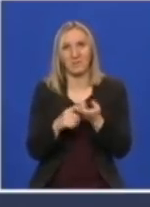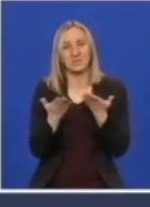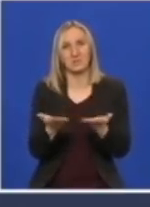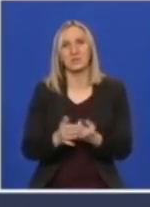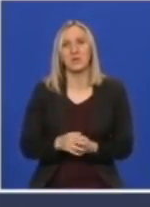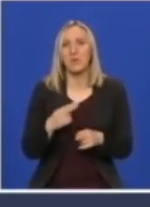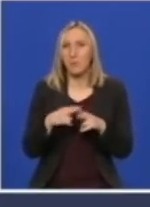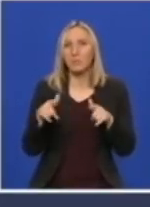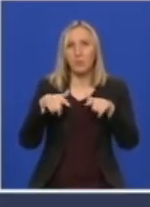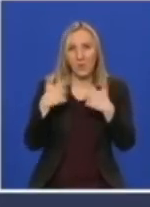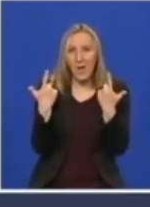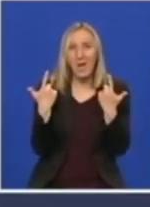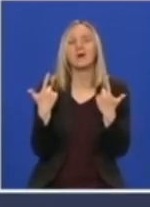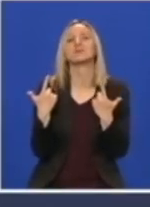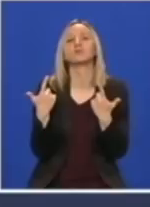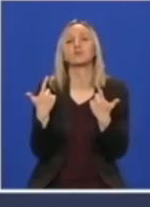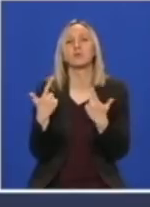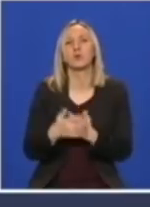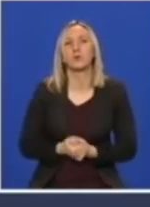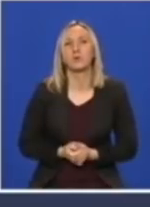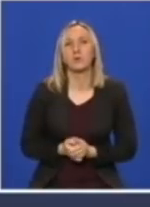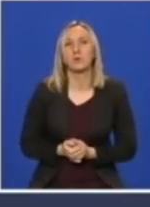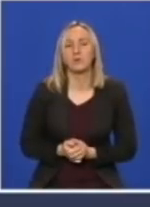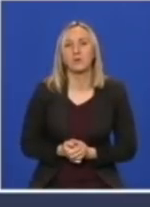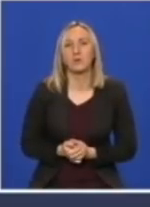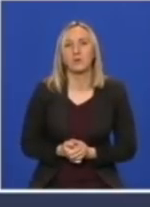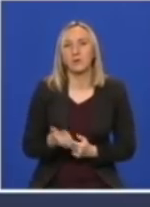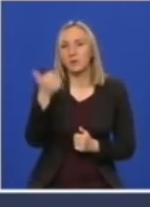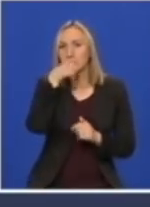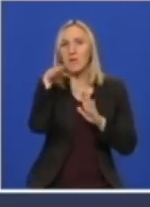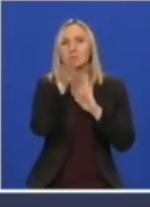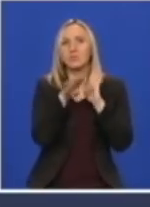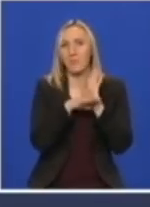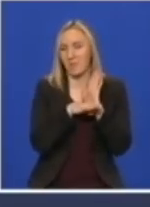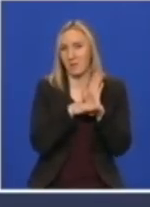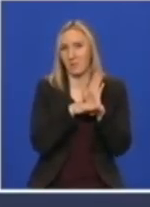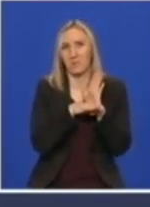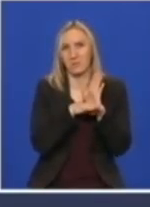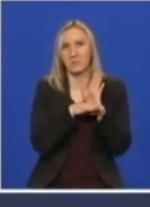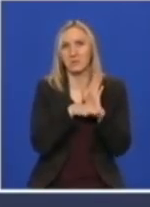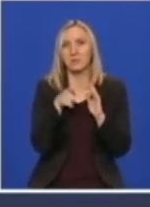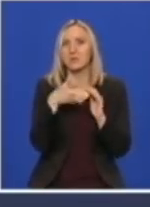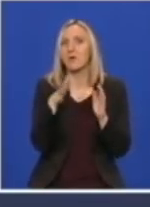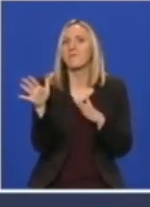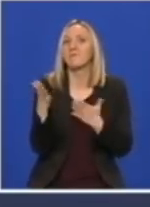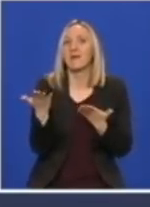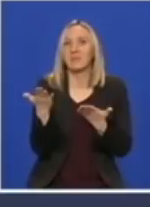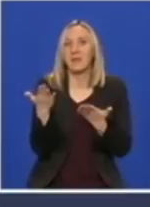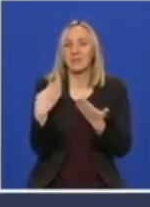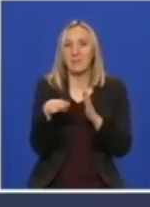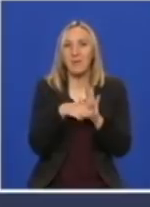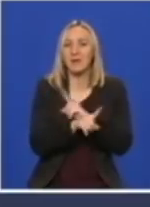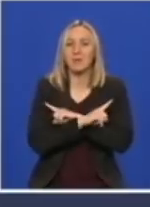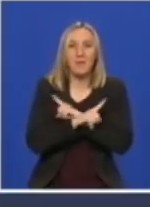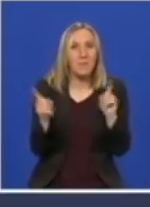Potpuno je jasno koje su mere propisane kao vanredne mere, a to je da